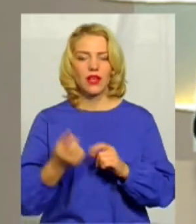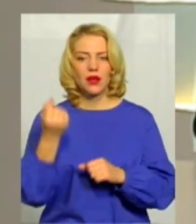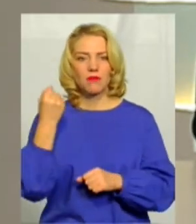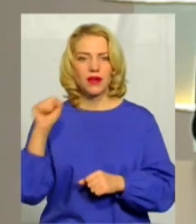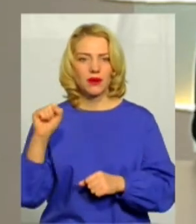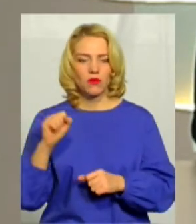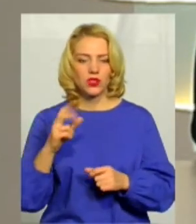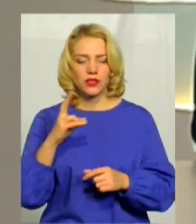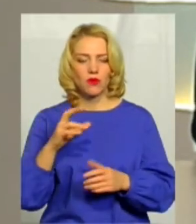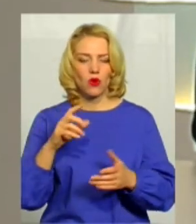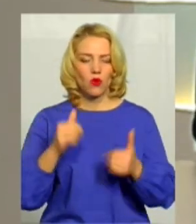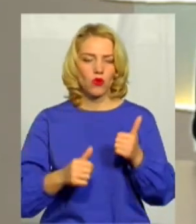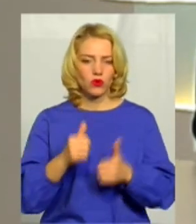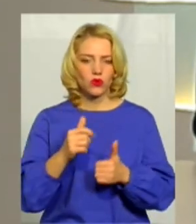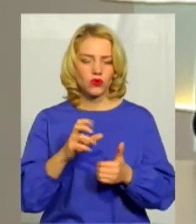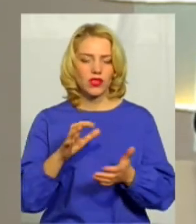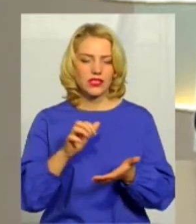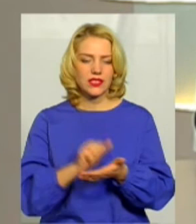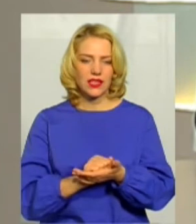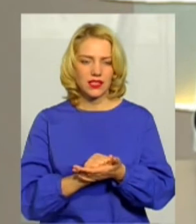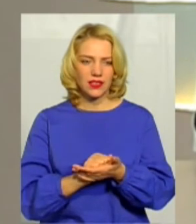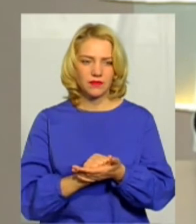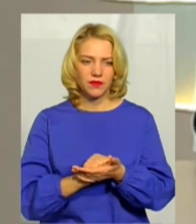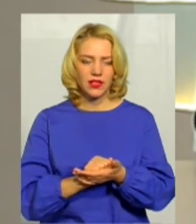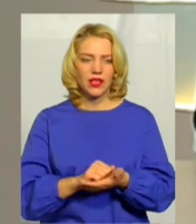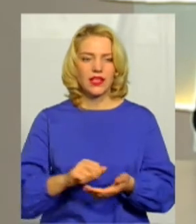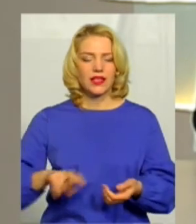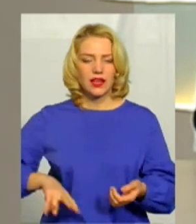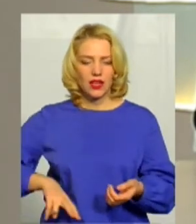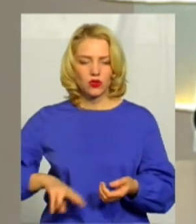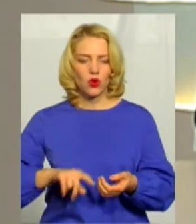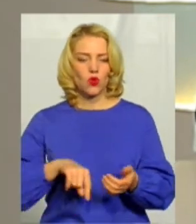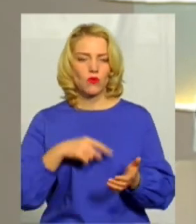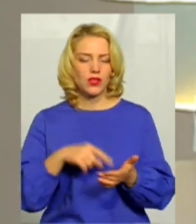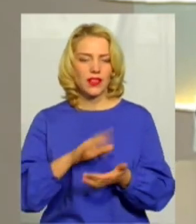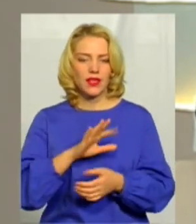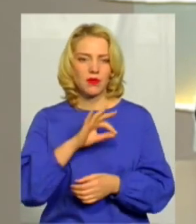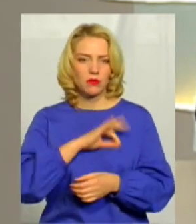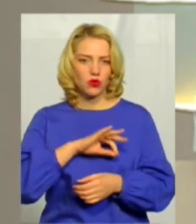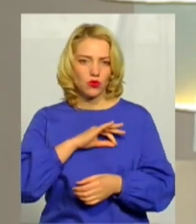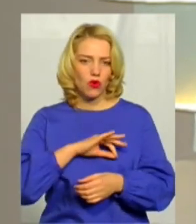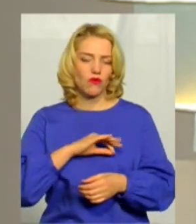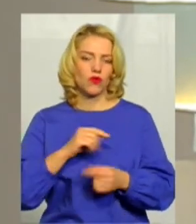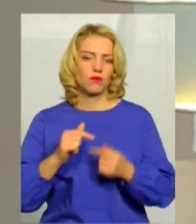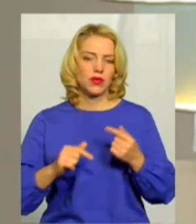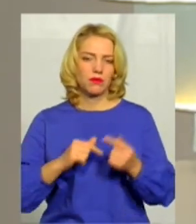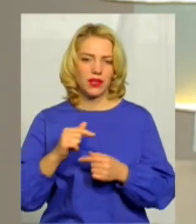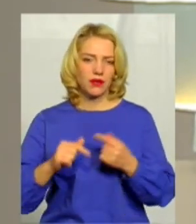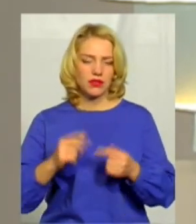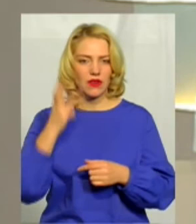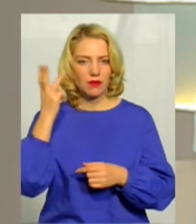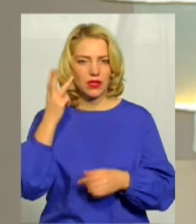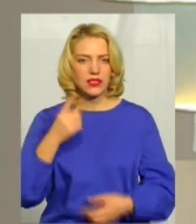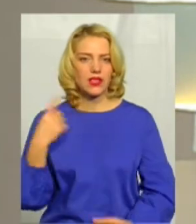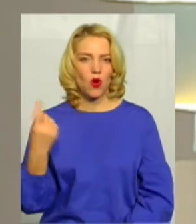вакантної посади директора комунального неприбуткового підприємства Хмельницька обласна лікарня,